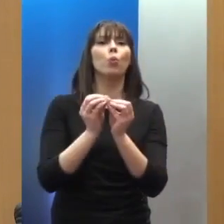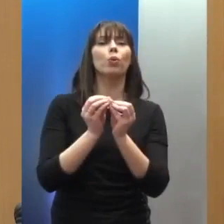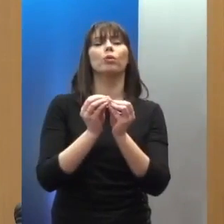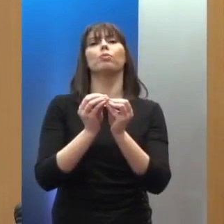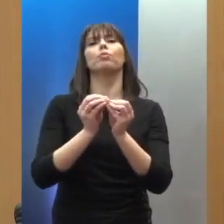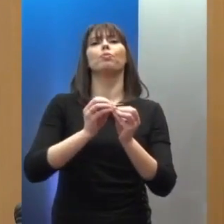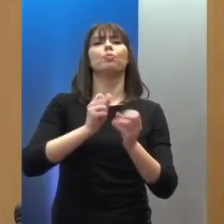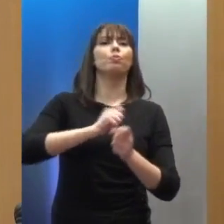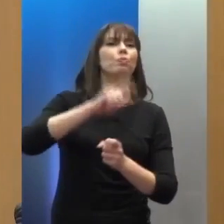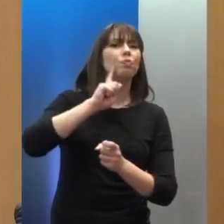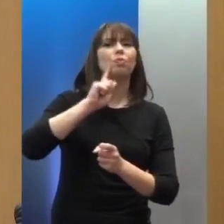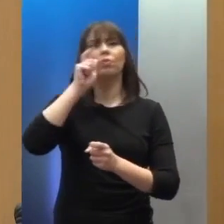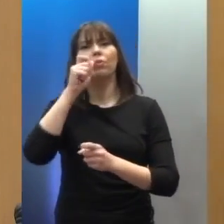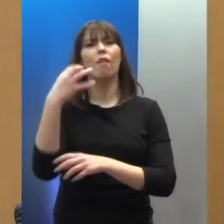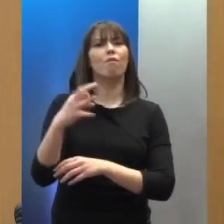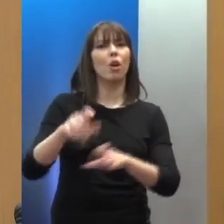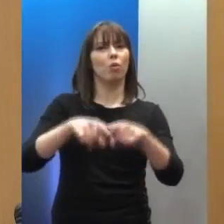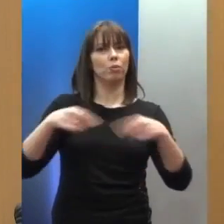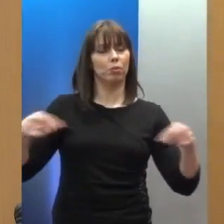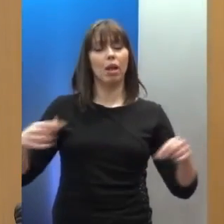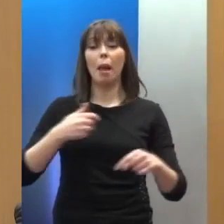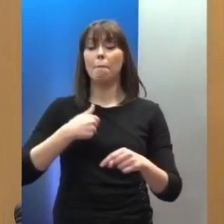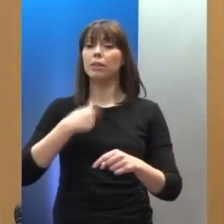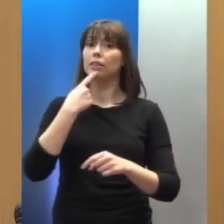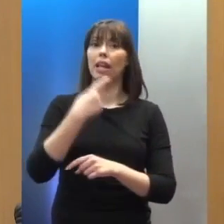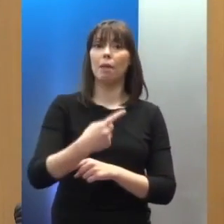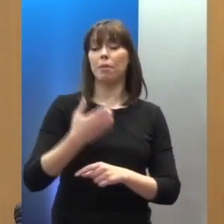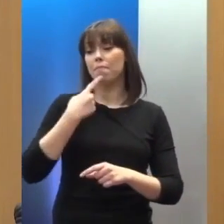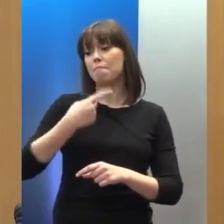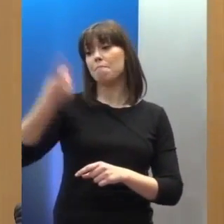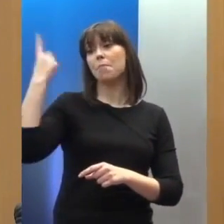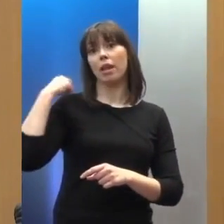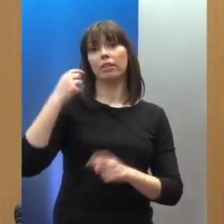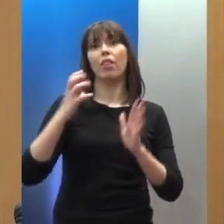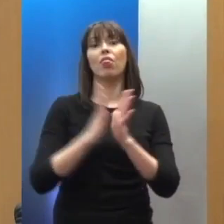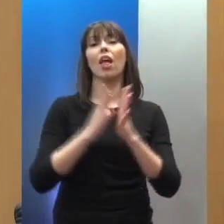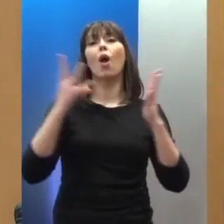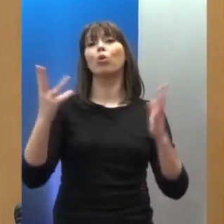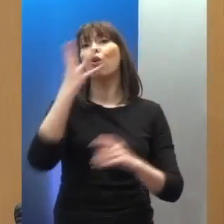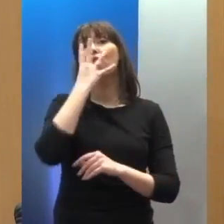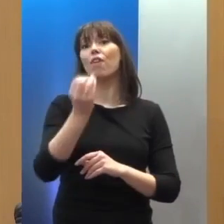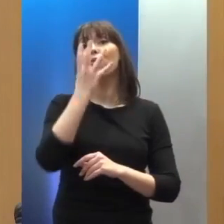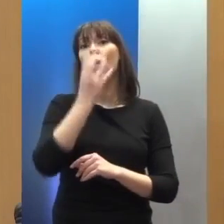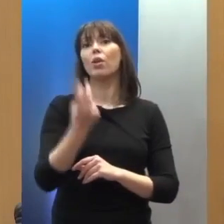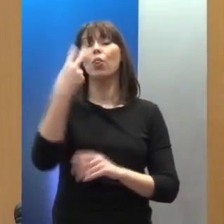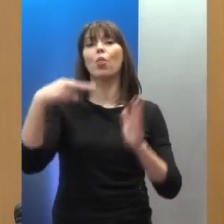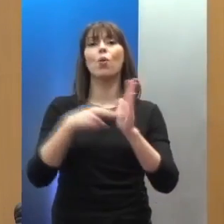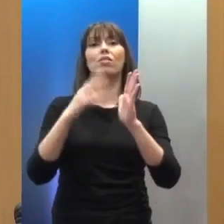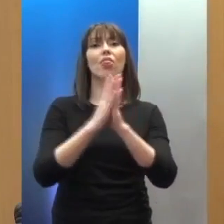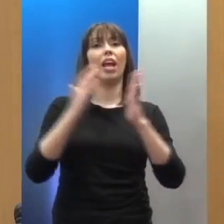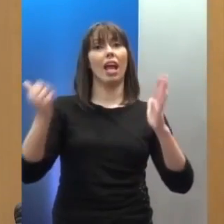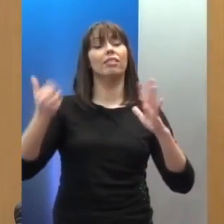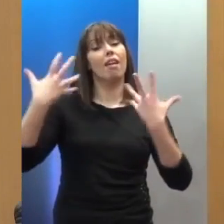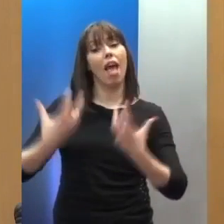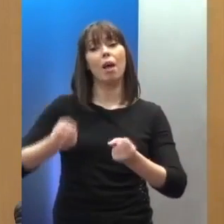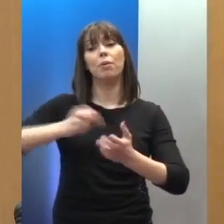προσανατολισμός και ταυτότητα φύλου, επισημαίνουμε ότι ένα χρόνο πριν, στις 18 Δευτέρω του 2016, υπογράφηκε μνημόνιες